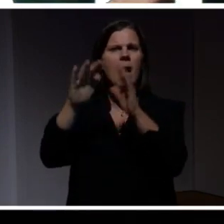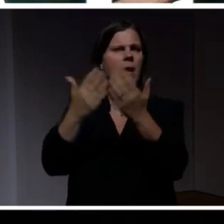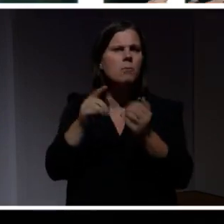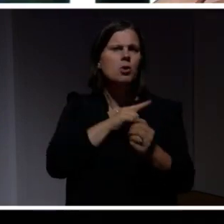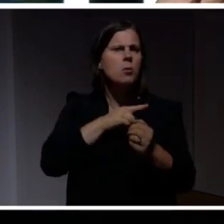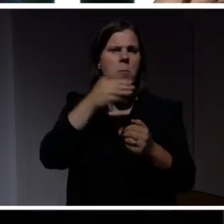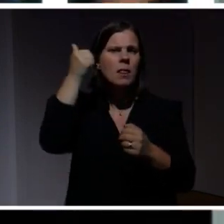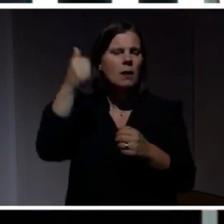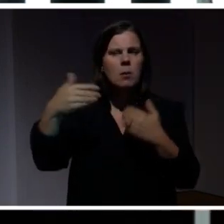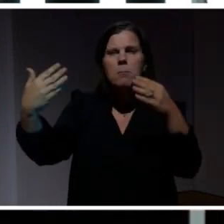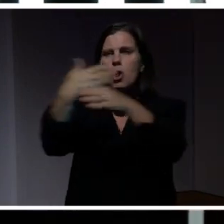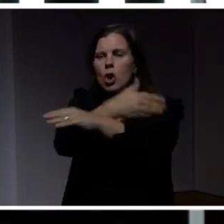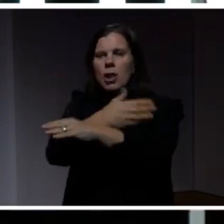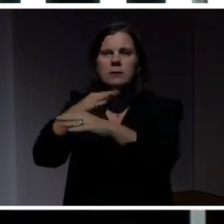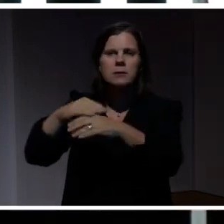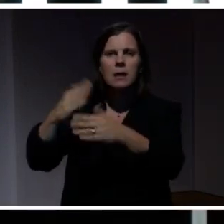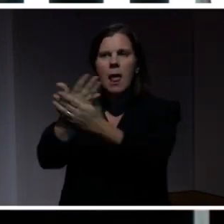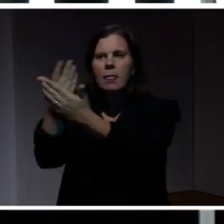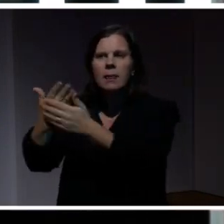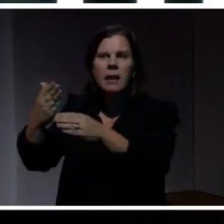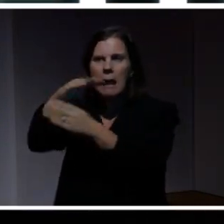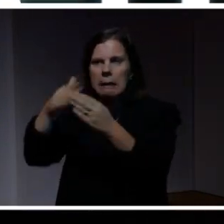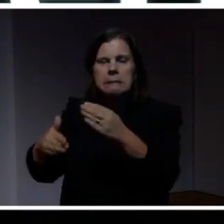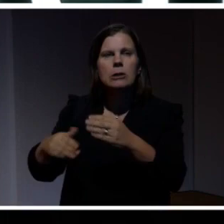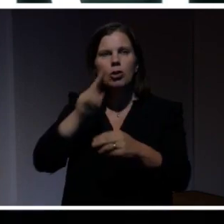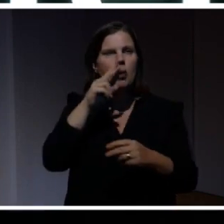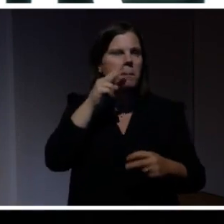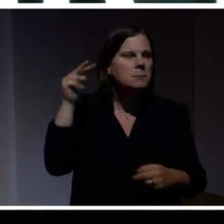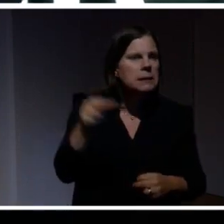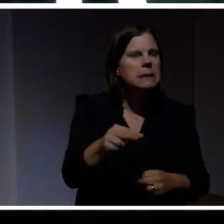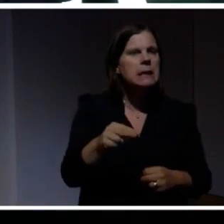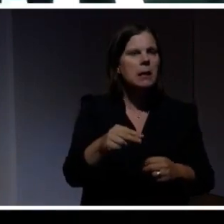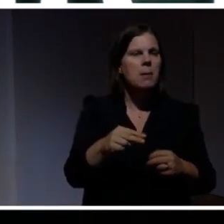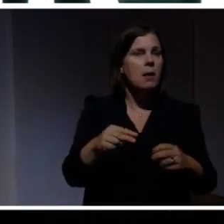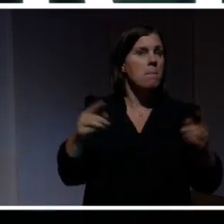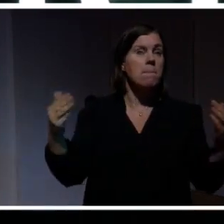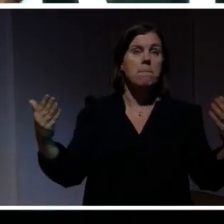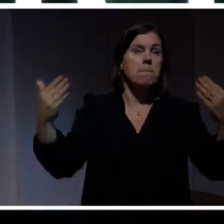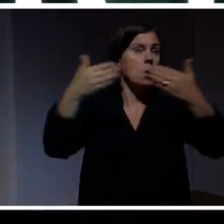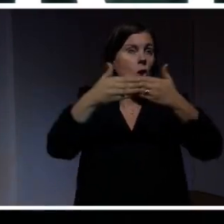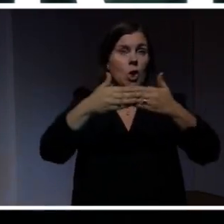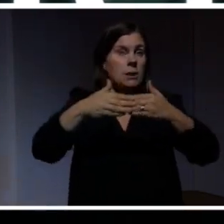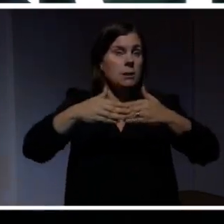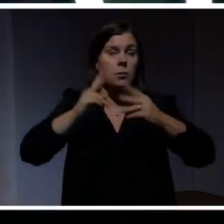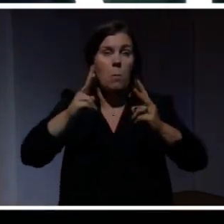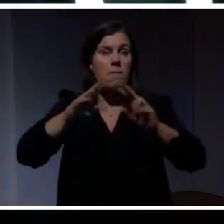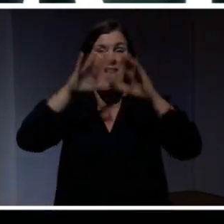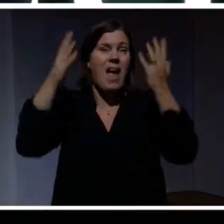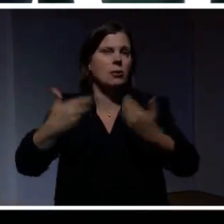mötas över nationsgränser, skulle kunna få nya perspektiv. Vi skulle nästan mötas i en stor värld som spännande kram.